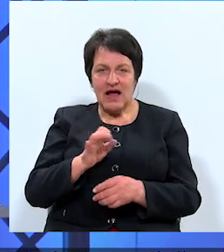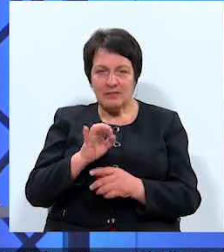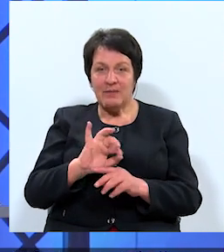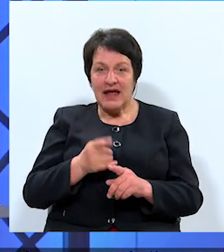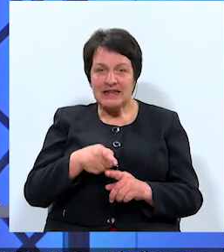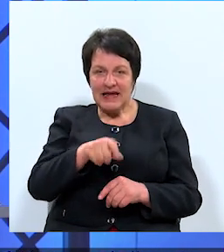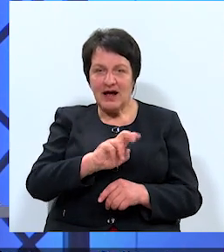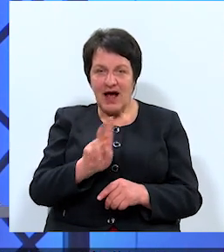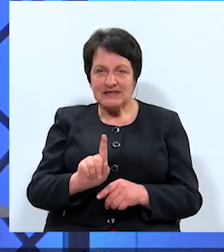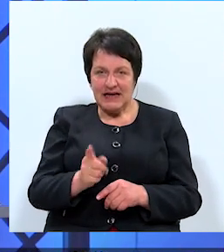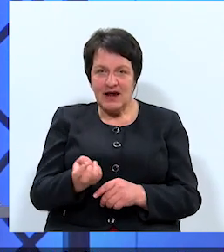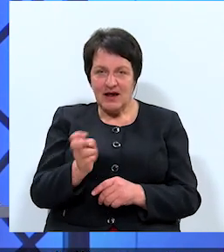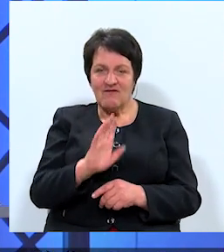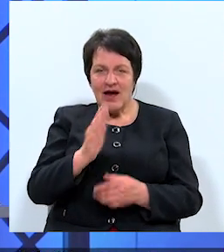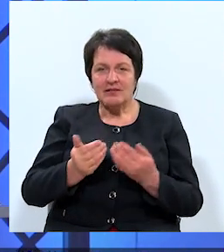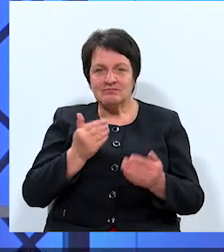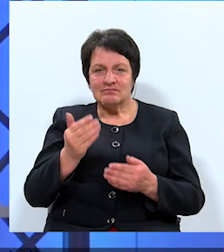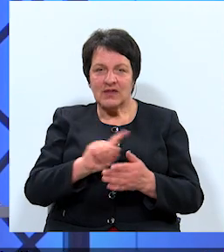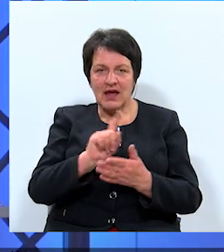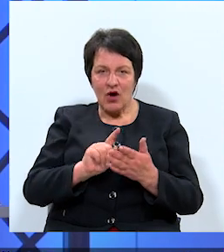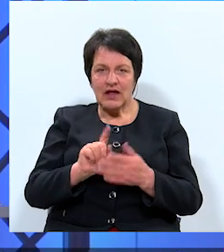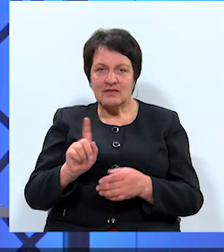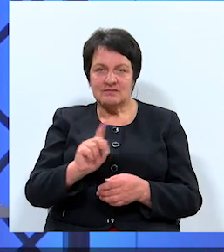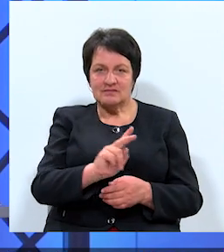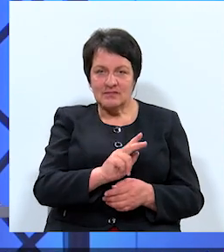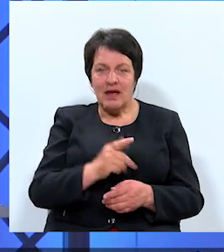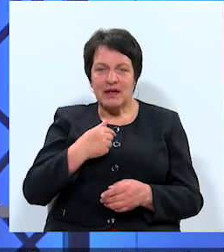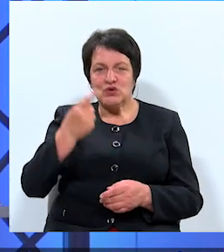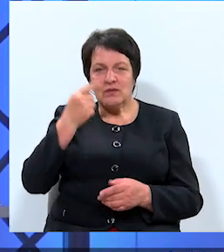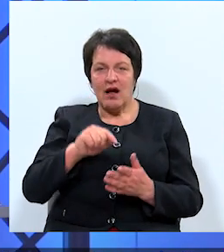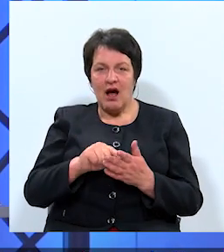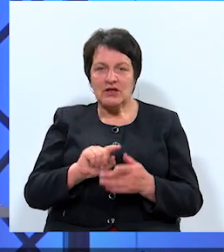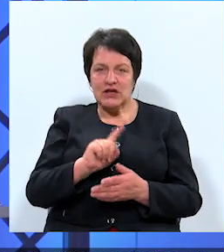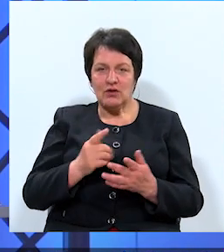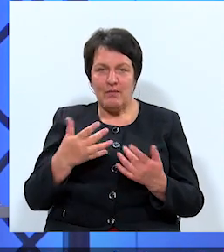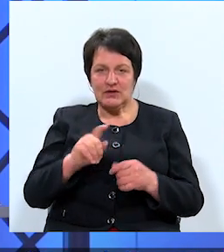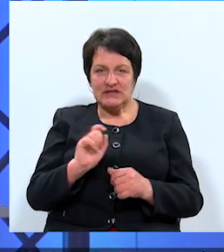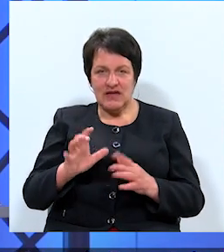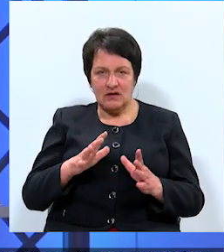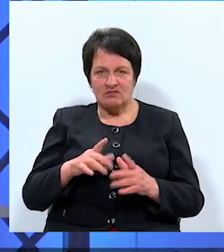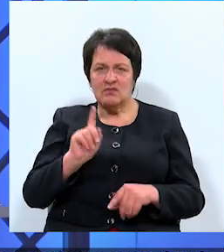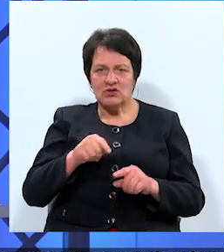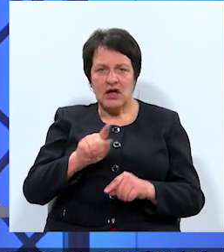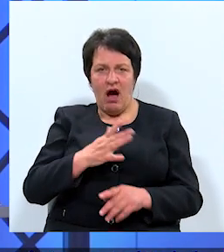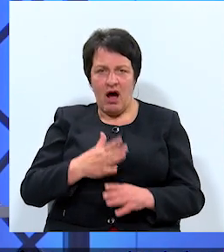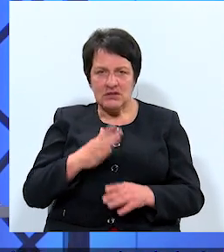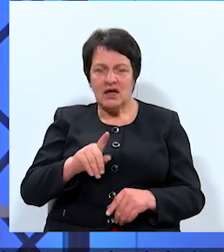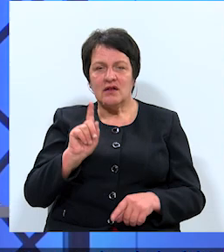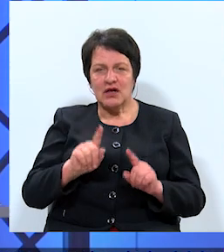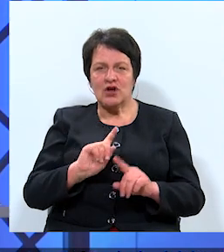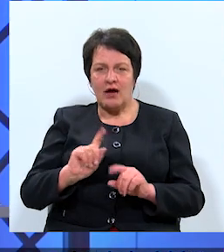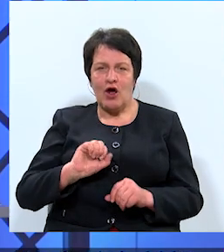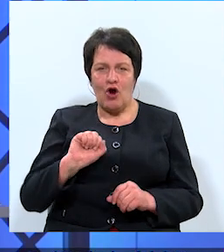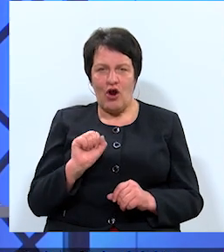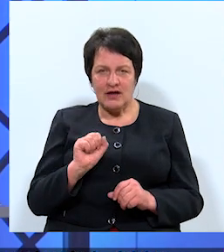ierdušies, ar es aptaujāt citu citu un mēs uzzināsim, kādu jautājumu politiķi ir sagatavojuši. Bieži vien tie mēs būtu asi, bieži vien mēs būtu arī